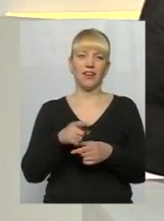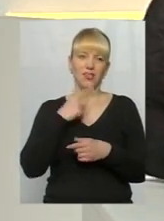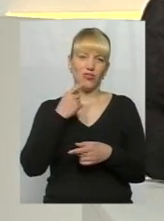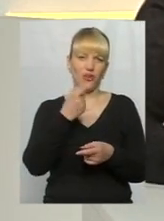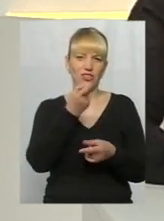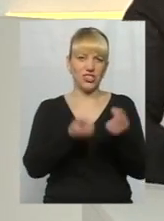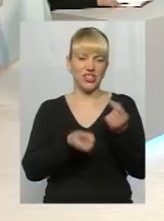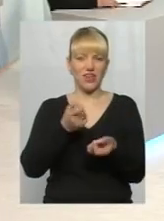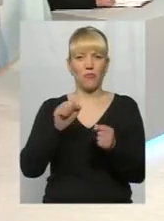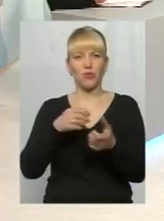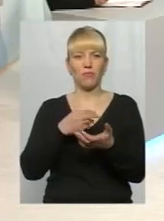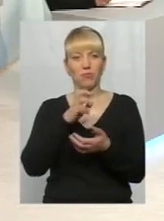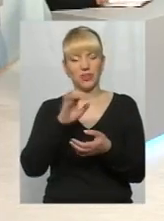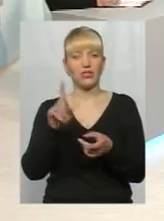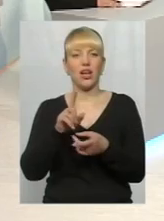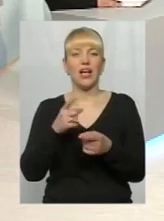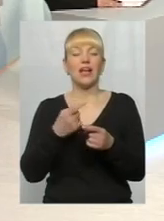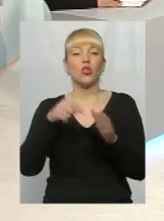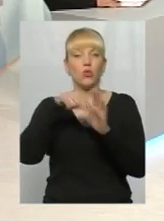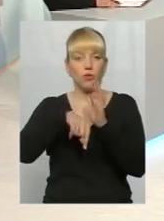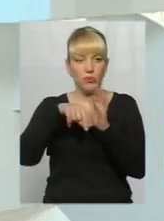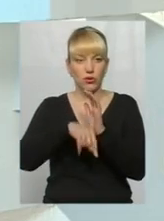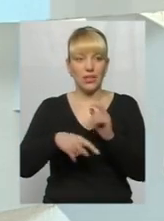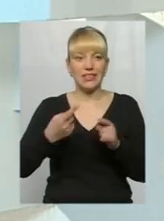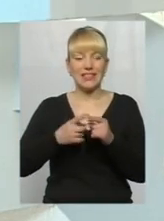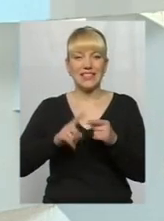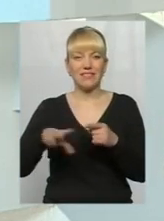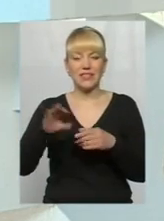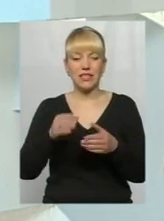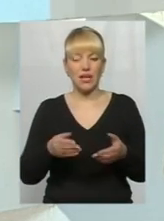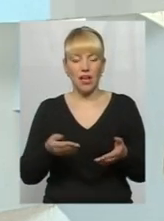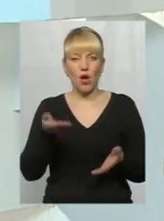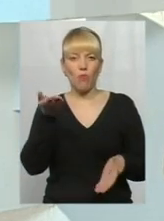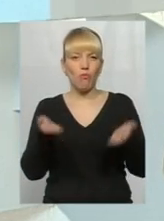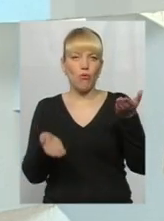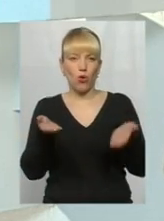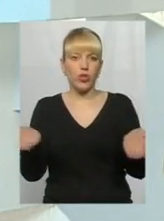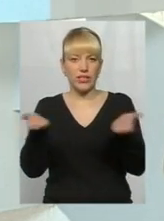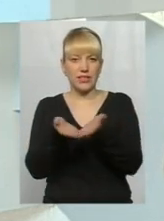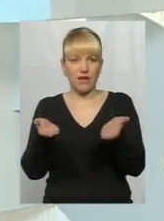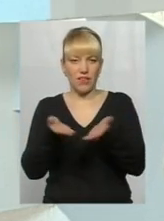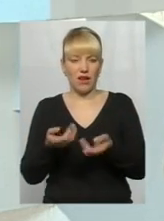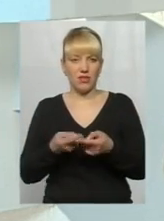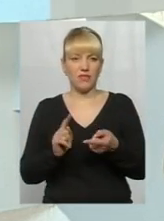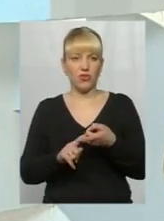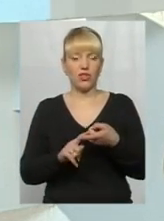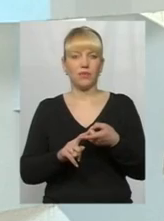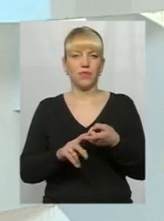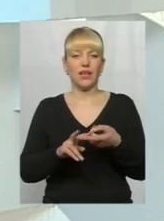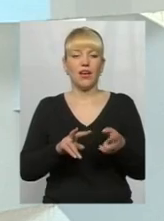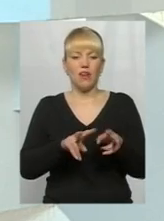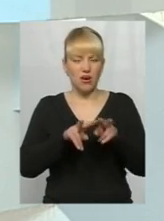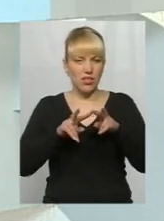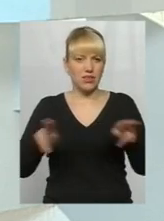Тобто ці речі, ще раз повторюю, вони протиставляються, насправді вони дуже єдині, є